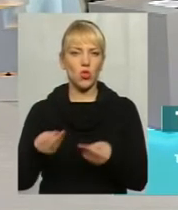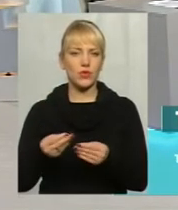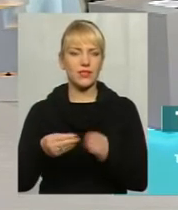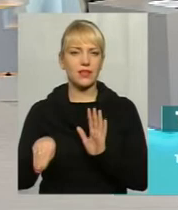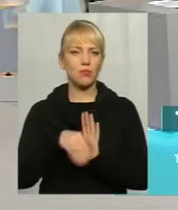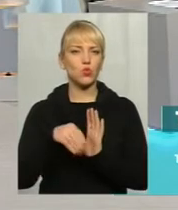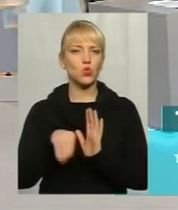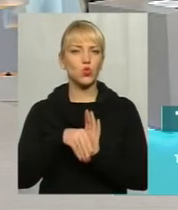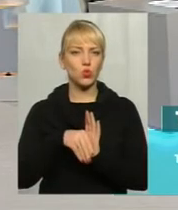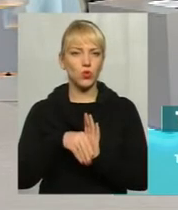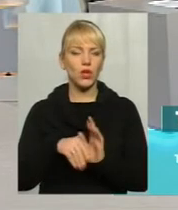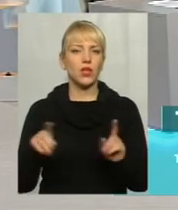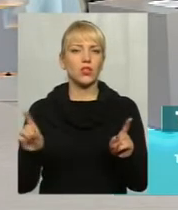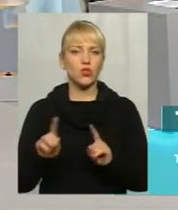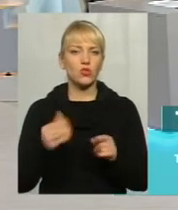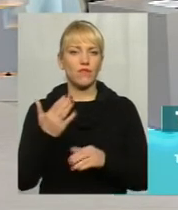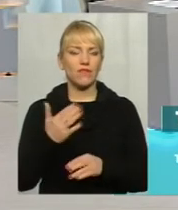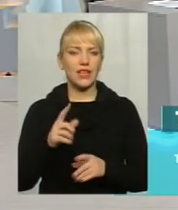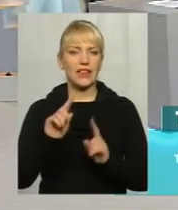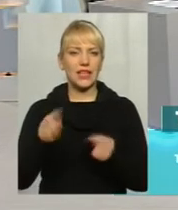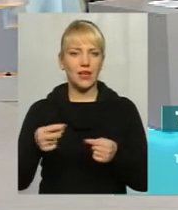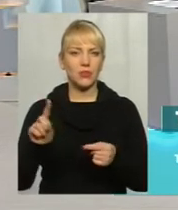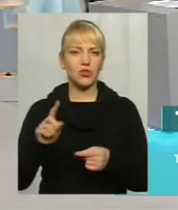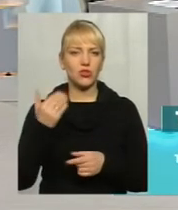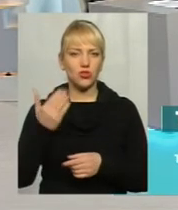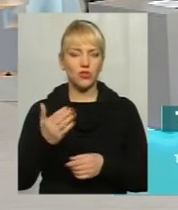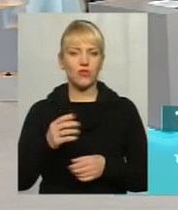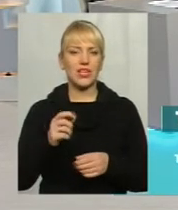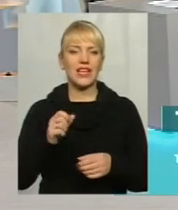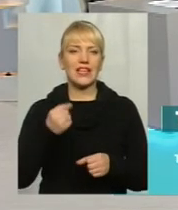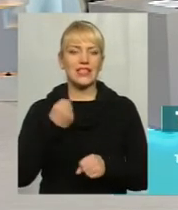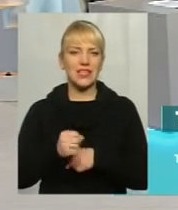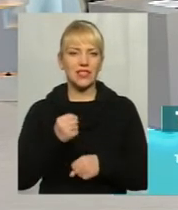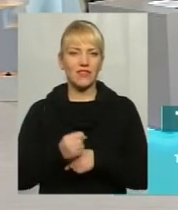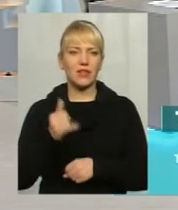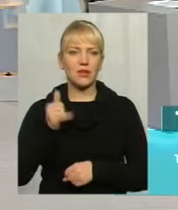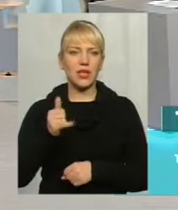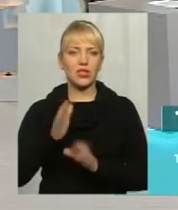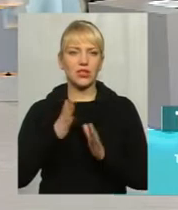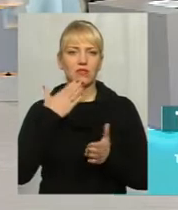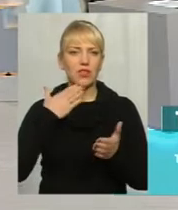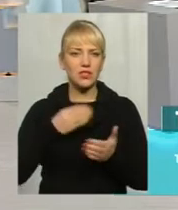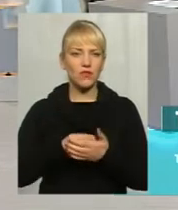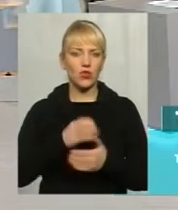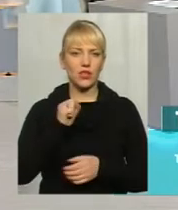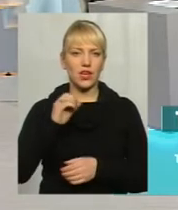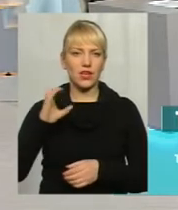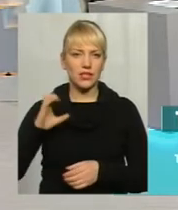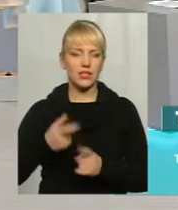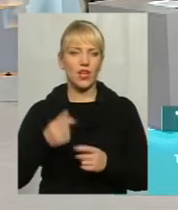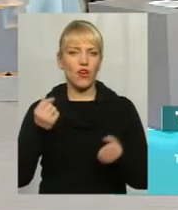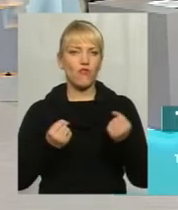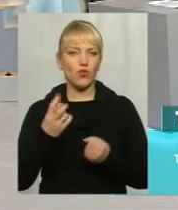короти носять, що ви, знаше, требується, що ви заправляєте тільки на своїх заправках. Водії на вас